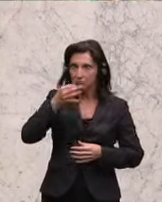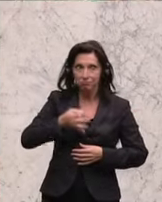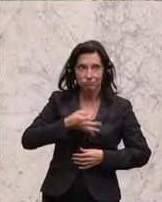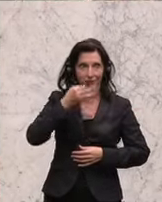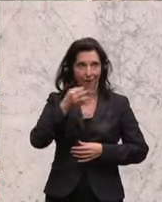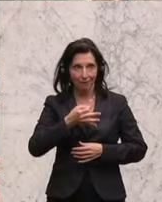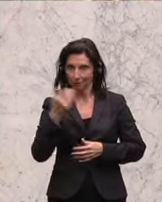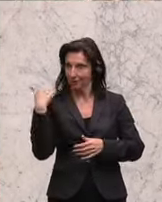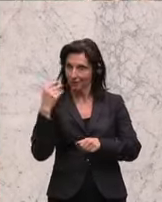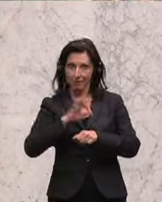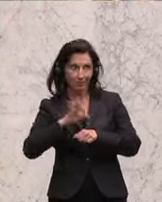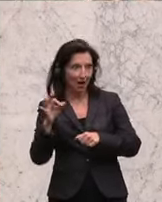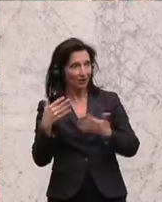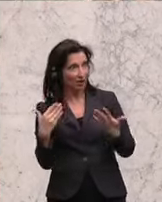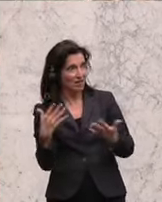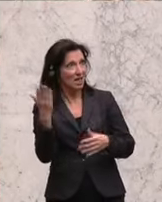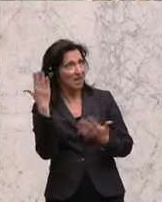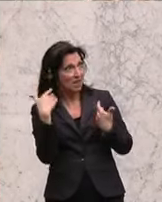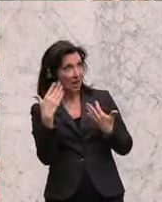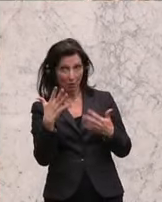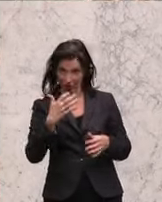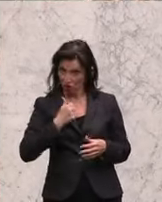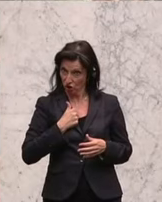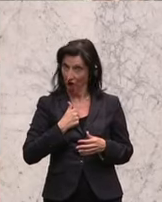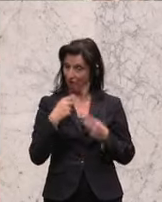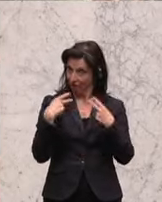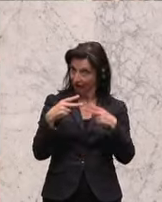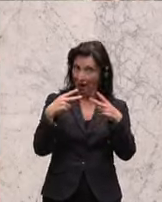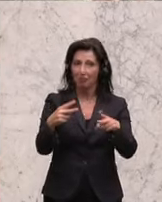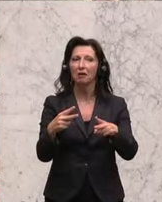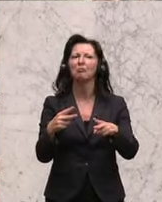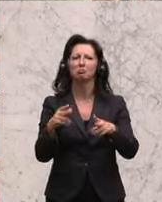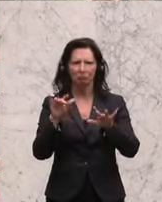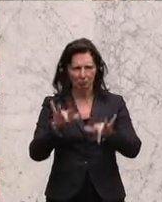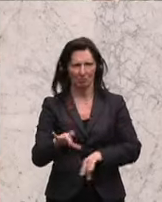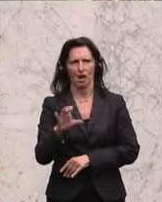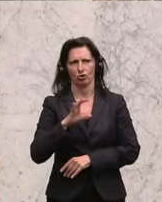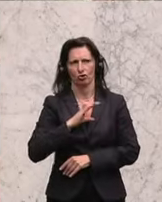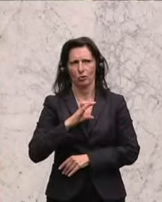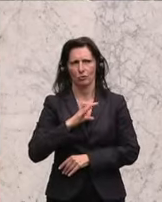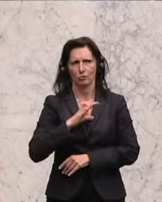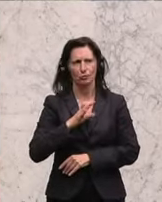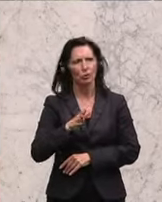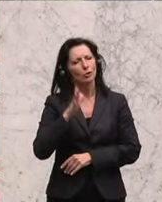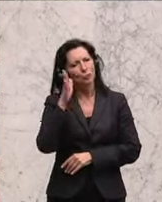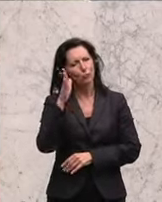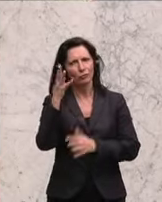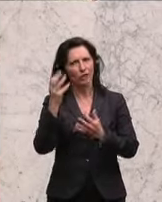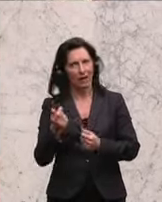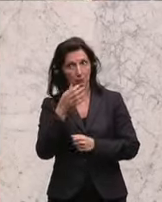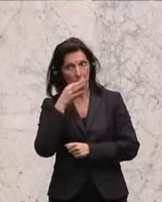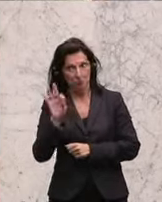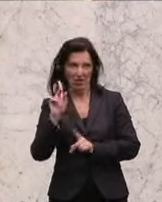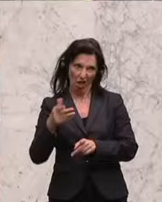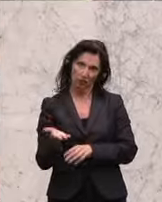letzten Tagen, wenn wir dieses Klima aufrechterhalten, dann haben wir eine Chance, dass wir zu besseren Ergebnissen kommen als in